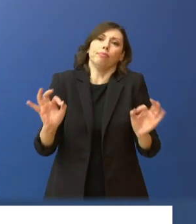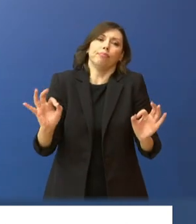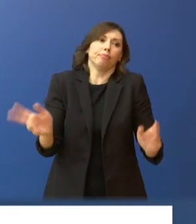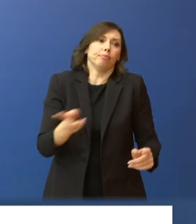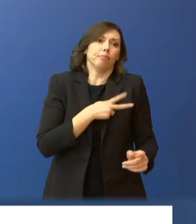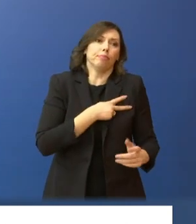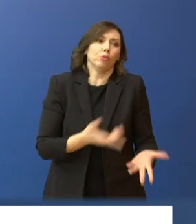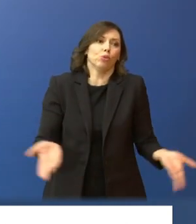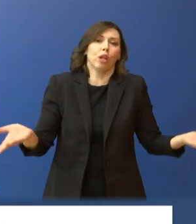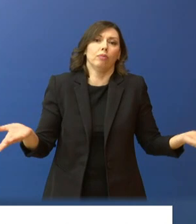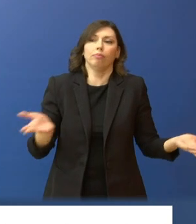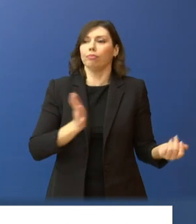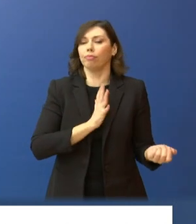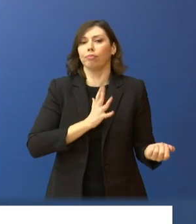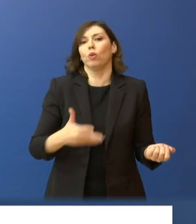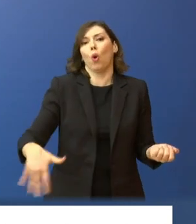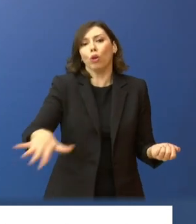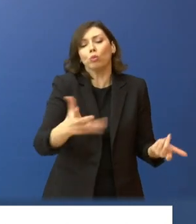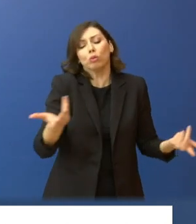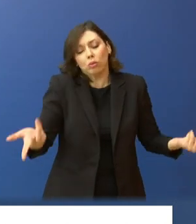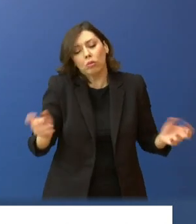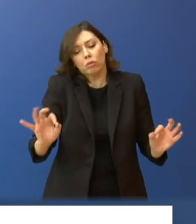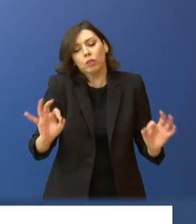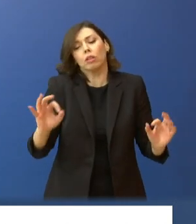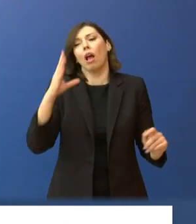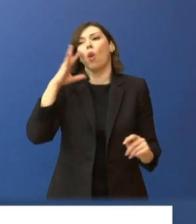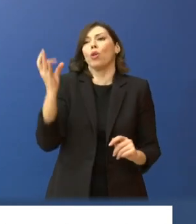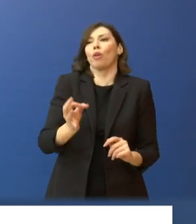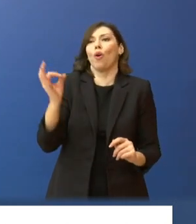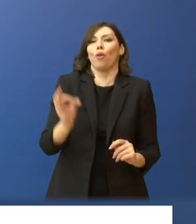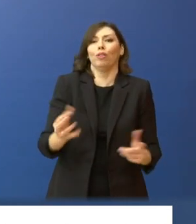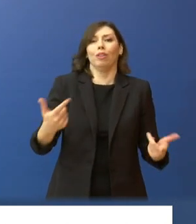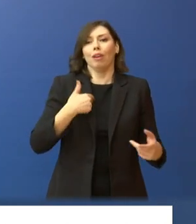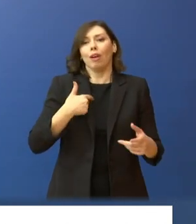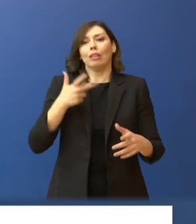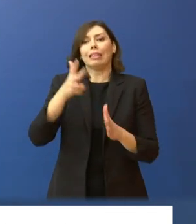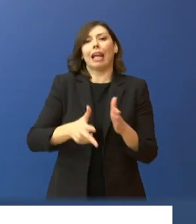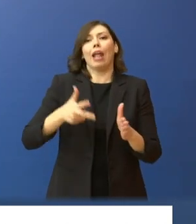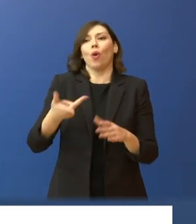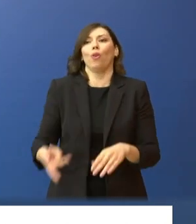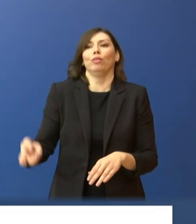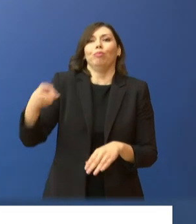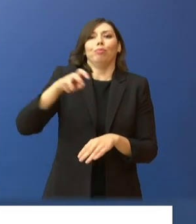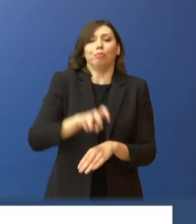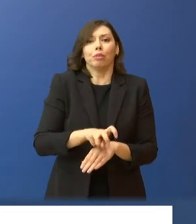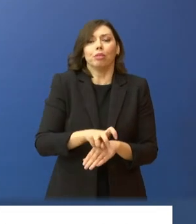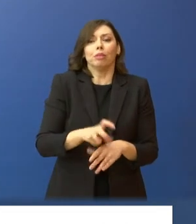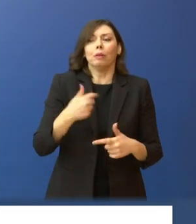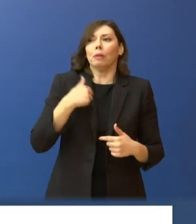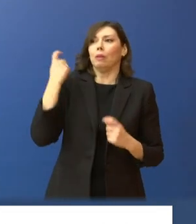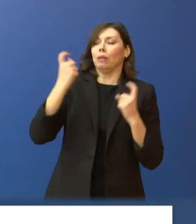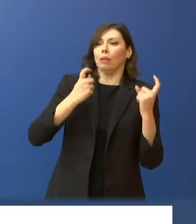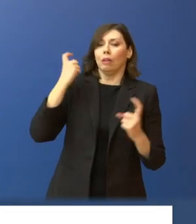απολύτως εύλογο και δικαιολογημένο να αναρωτιέται κανείς, μπαίνοντας σε ένα τρένο, αν ένα λάθος,